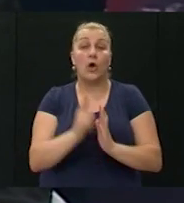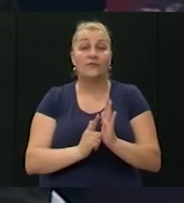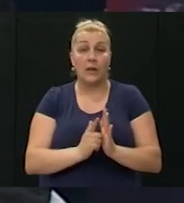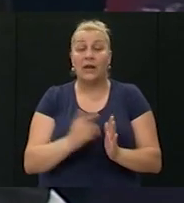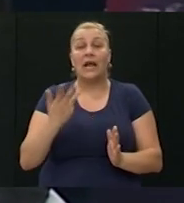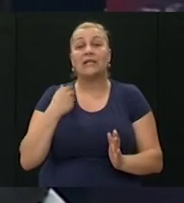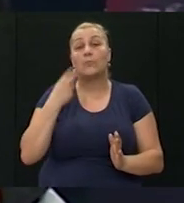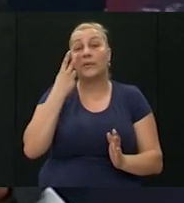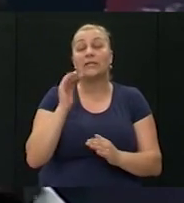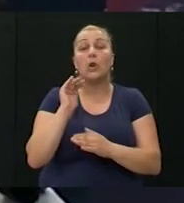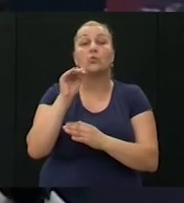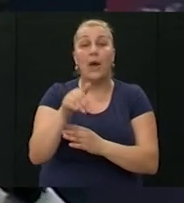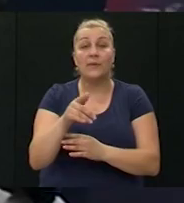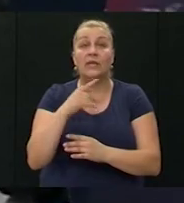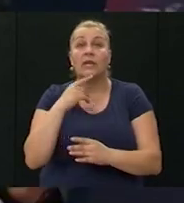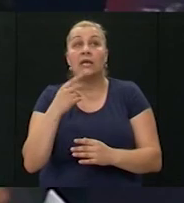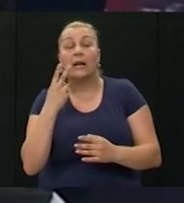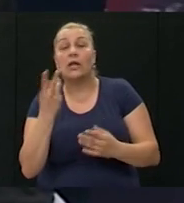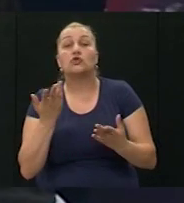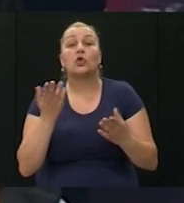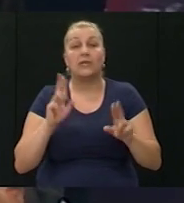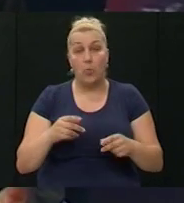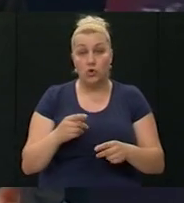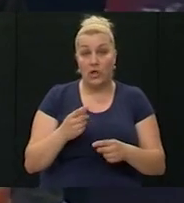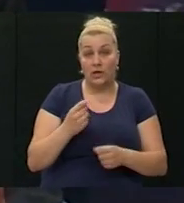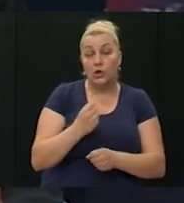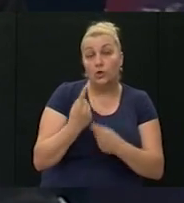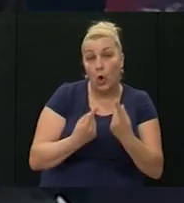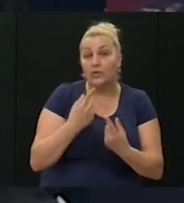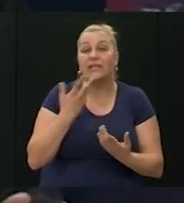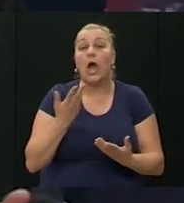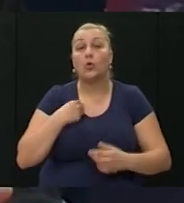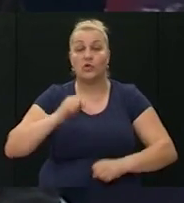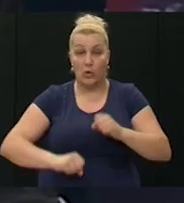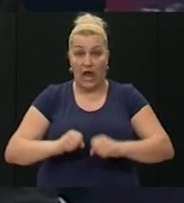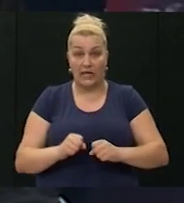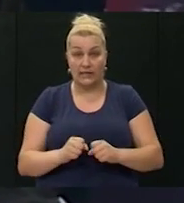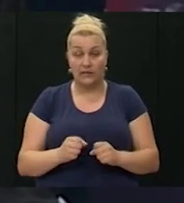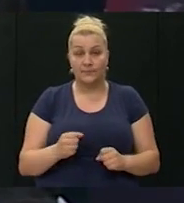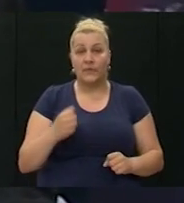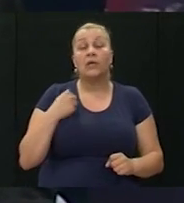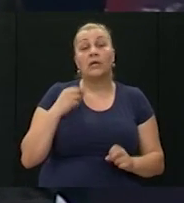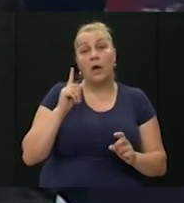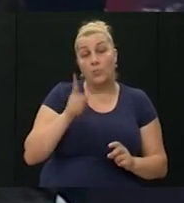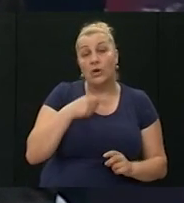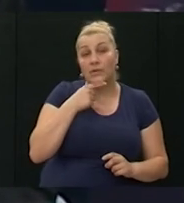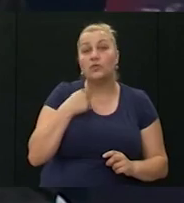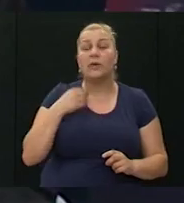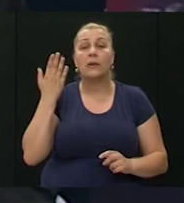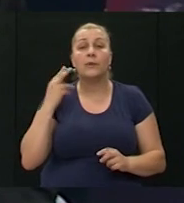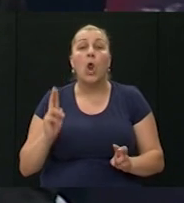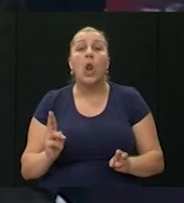smo gledali u naprijed i gledali šta bi se moglo dogoditi i kako reagirati. Doduše, ja moram reći, meni je bilo lakše, recimo,